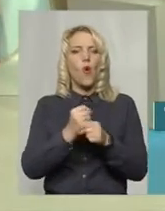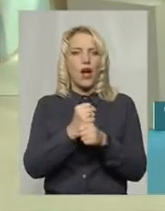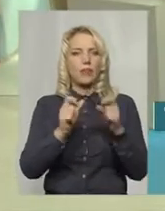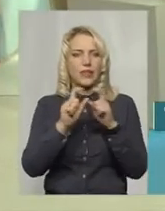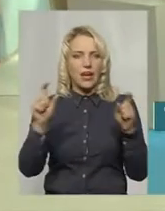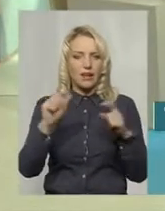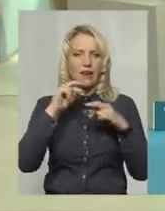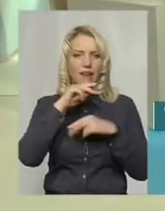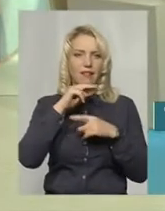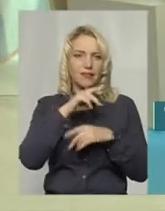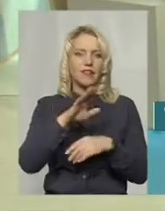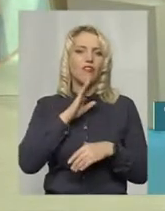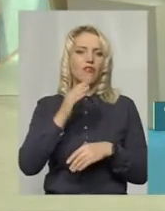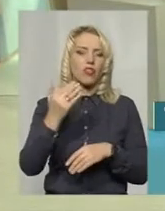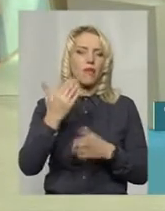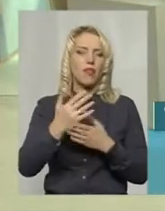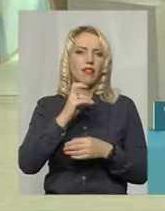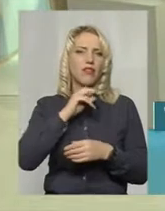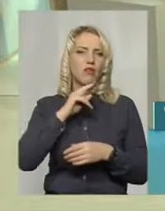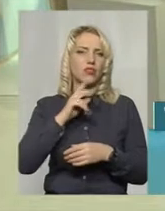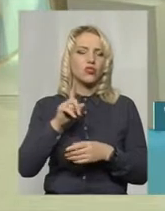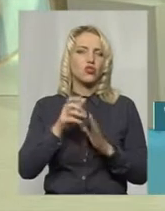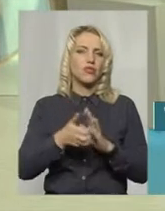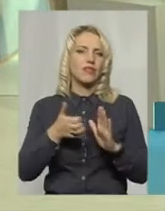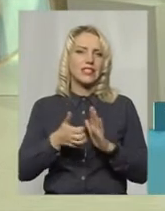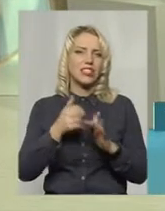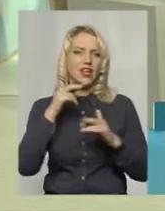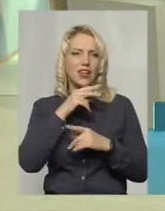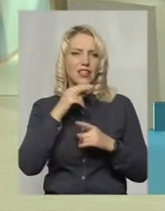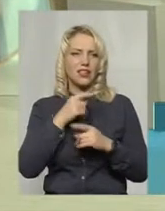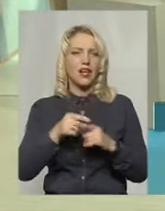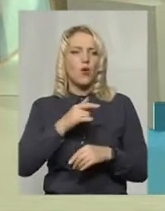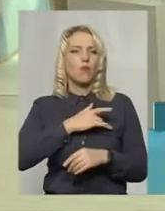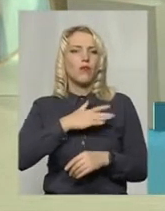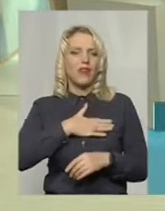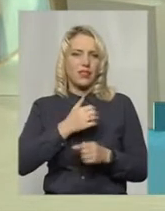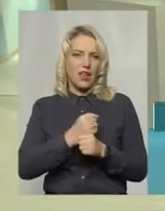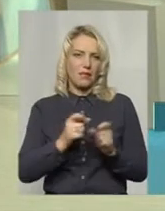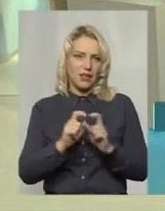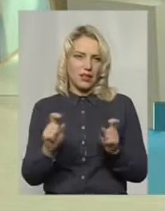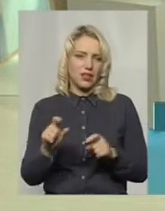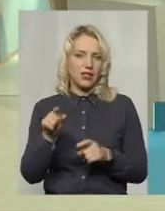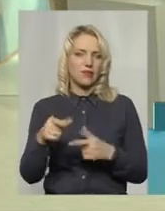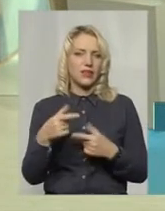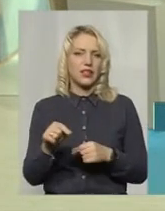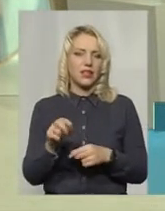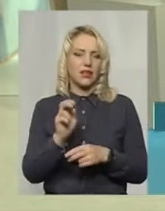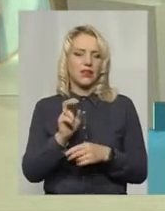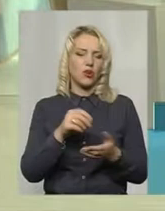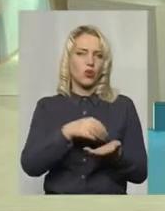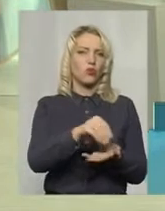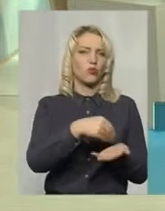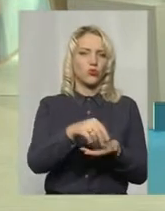хворих. Вона мала на увазі, що не вистачає ліків саме в приватній аптеці. Тобто там, де пацієнт йде і